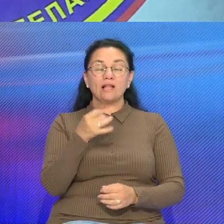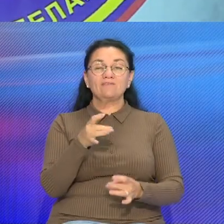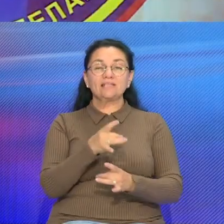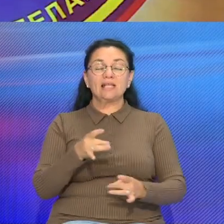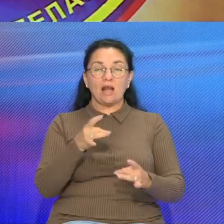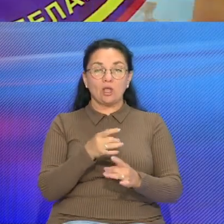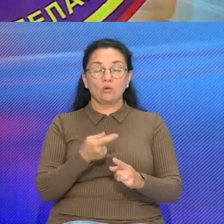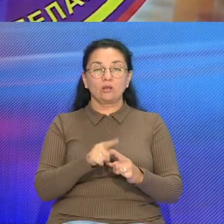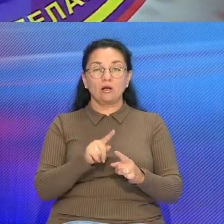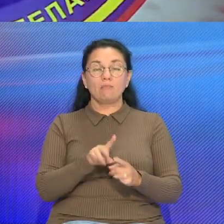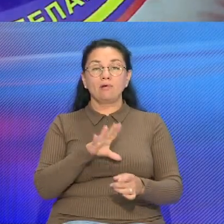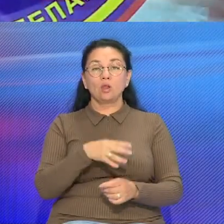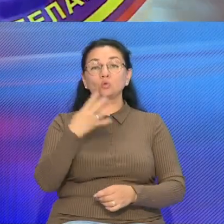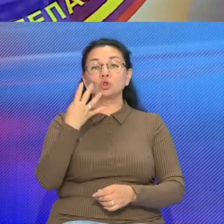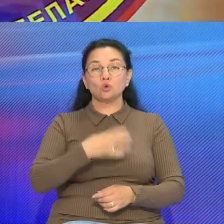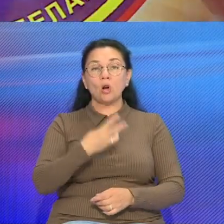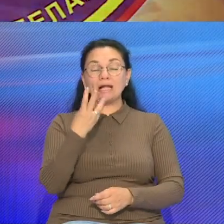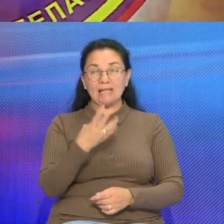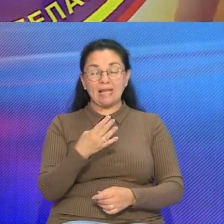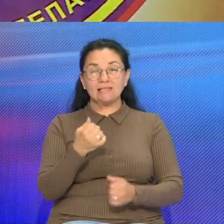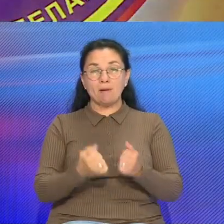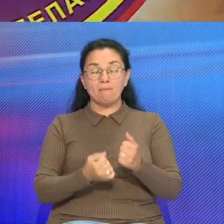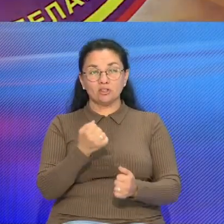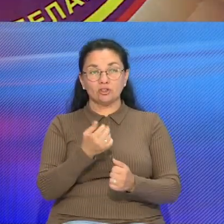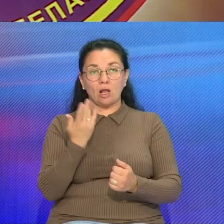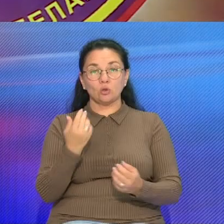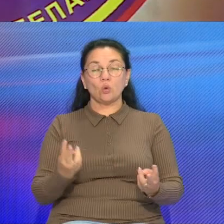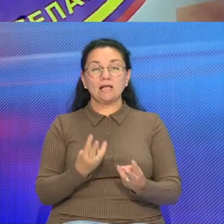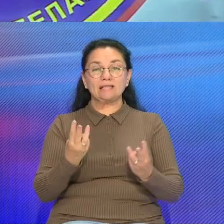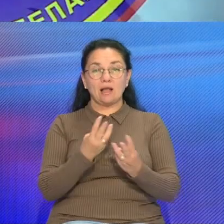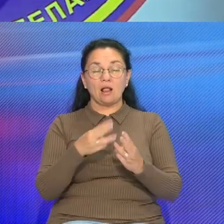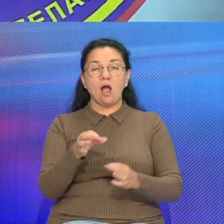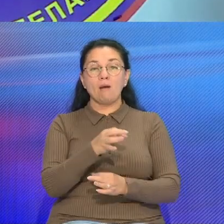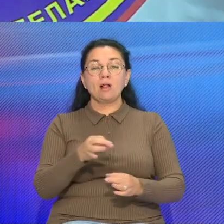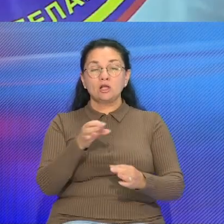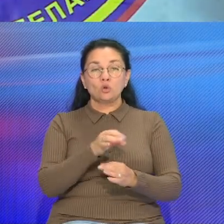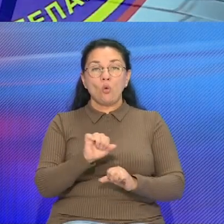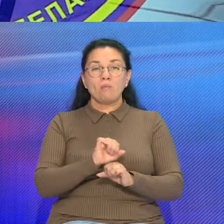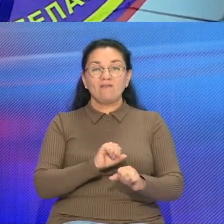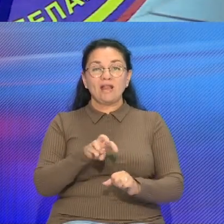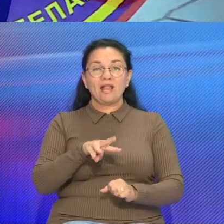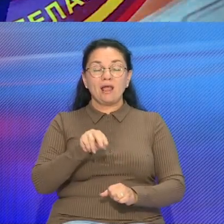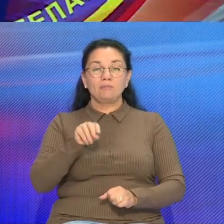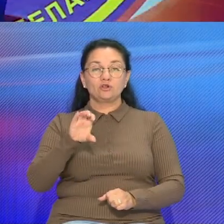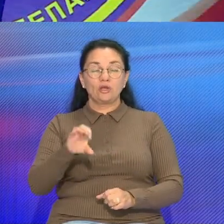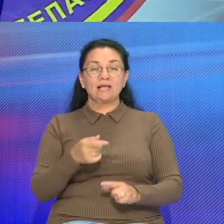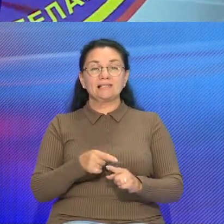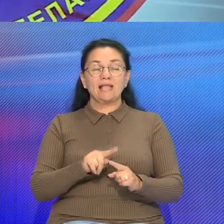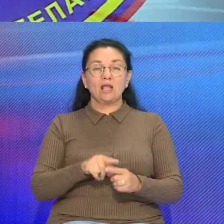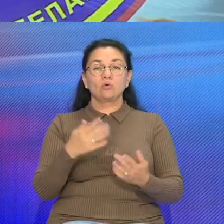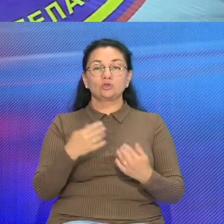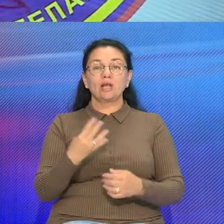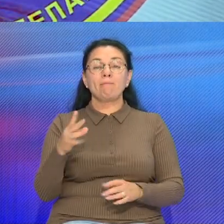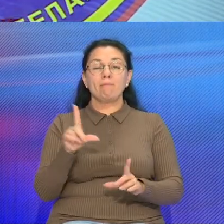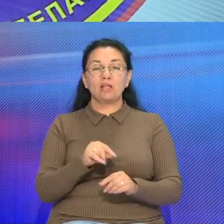транспортным сродку стал 43-му селетней статистицы областного управления МНС Личба меньшая за леташнюю, надшатыры,